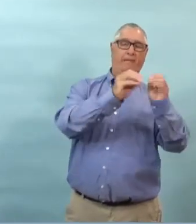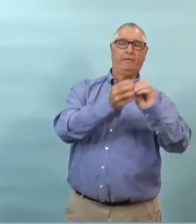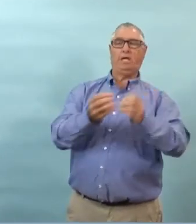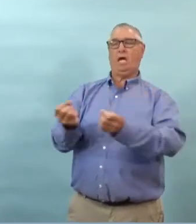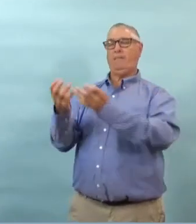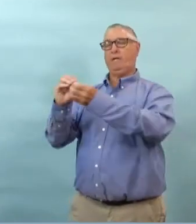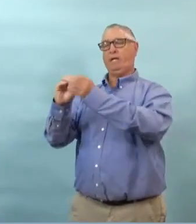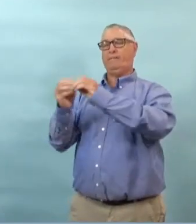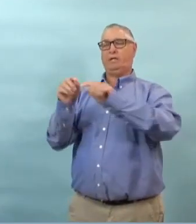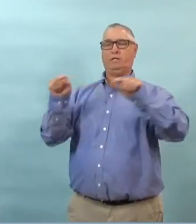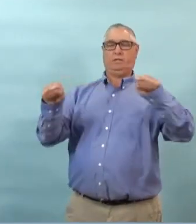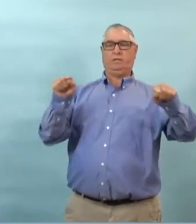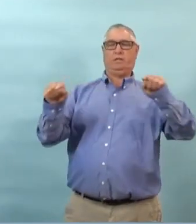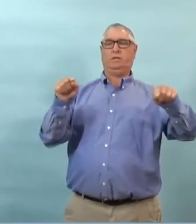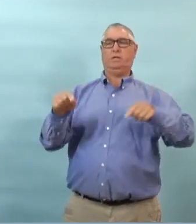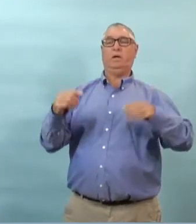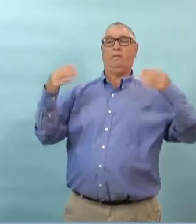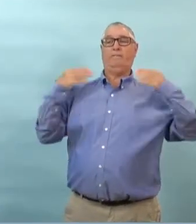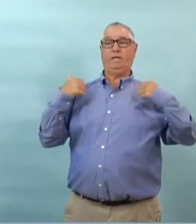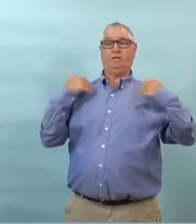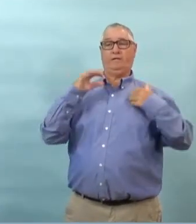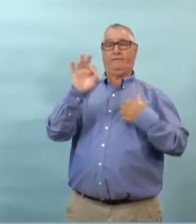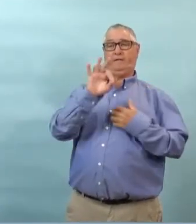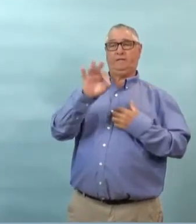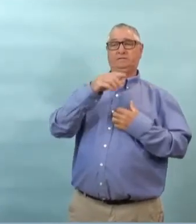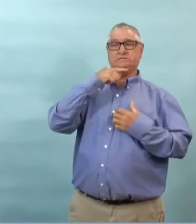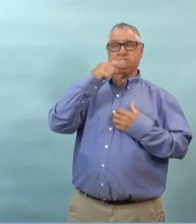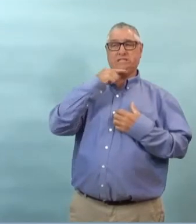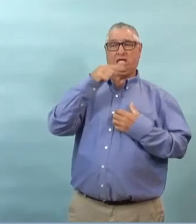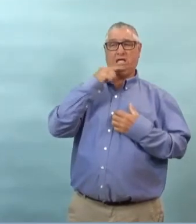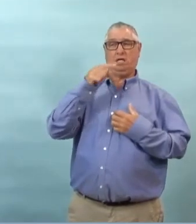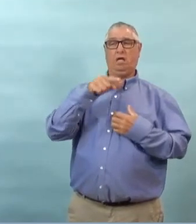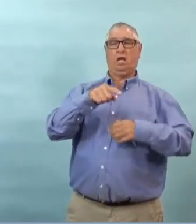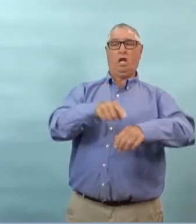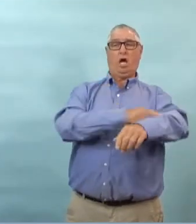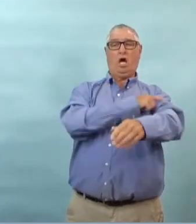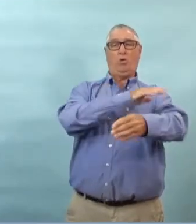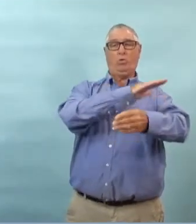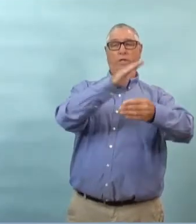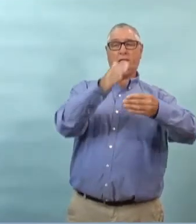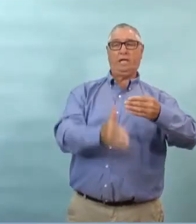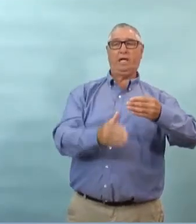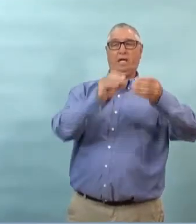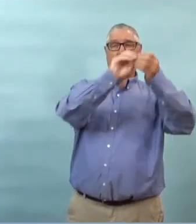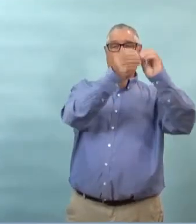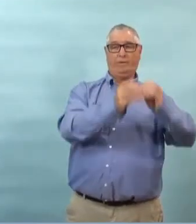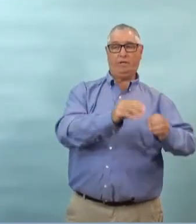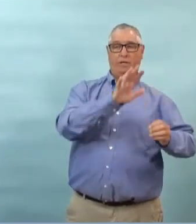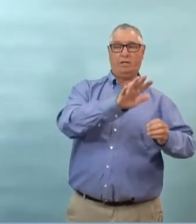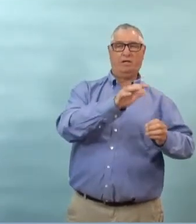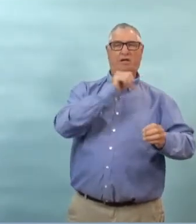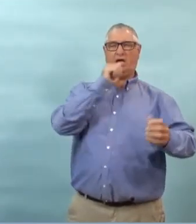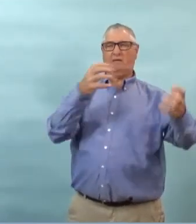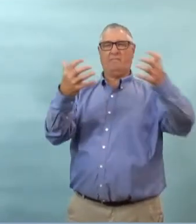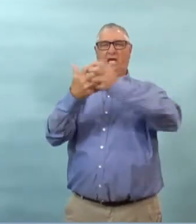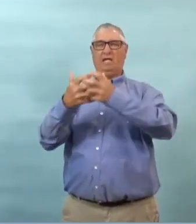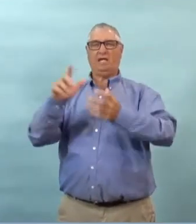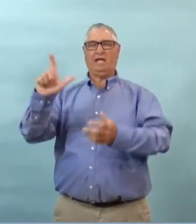les différences dans le nombre total de cas le ministre au début de la conférence de presse a annoncé